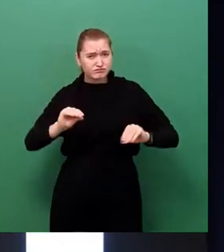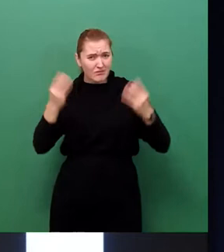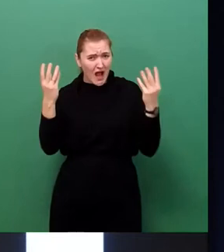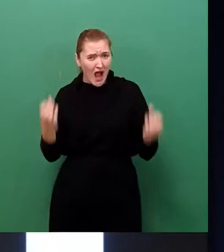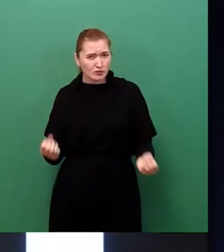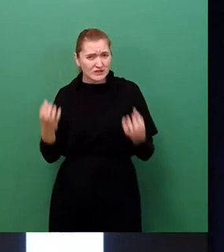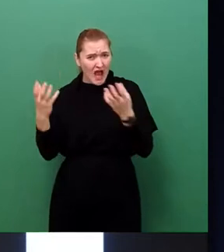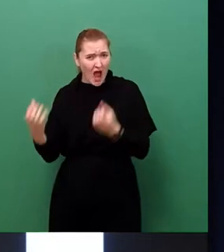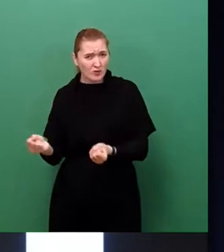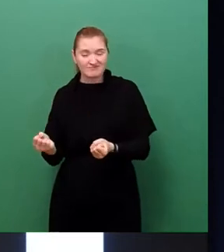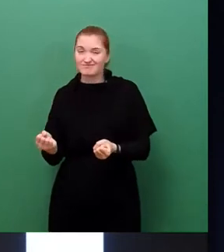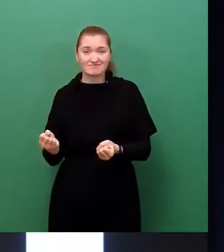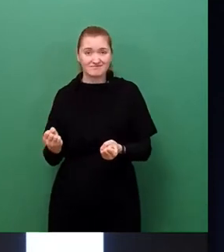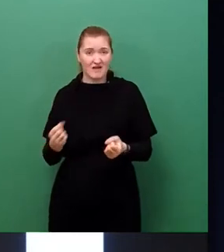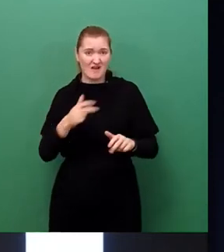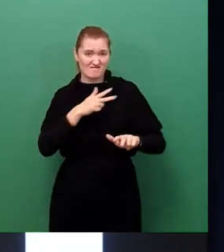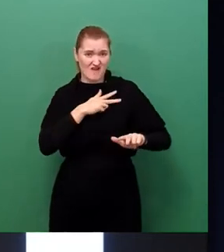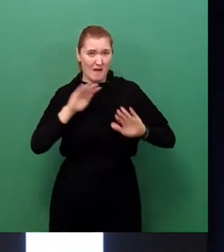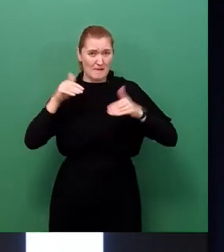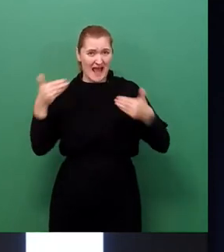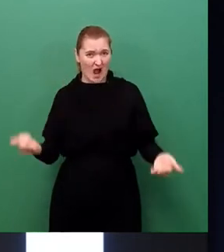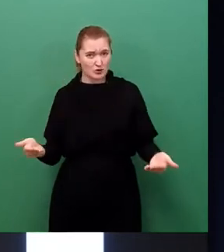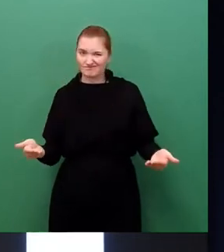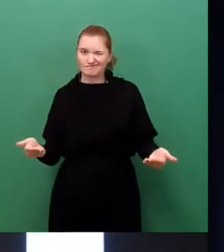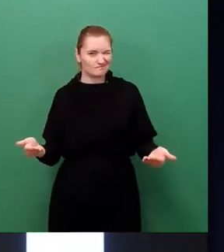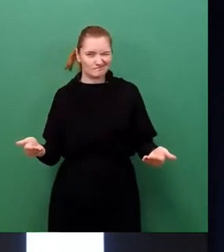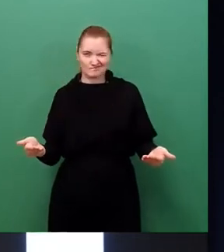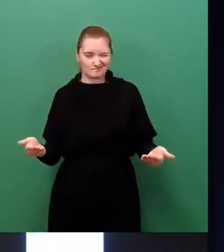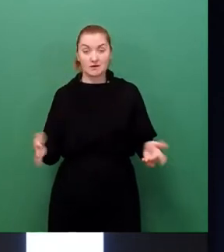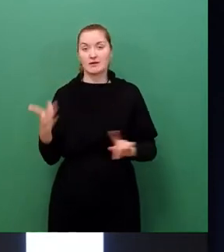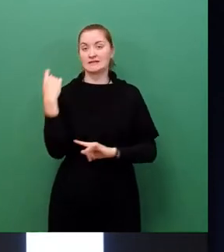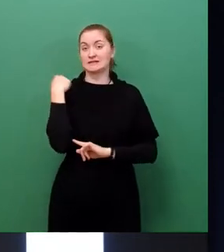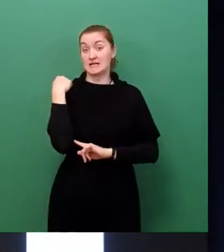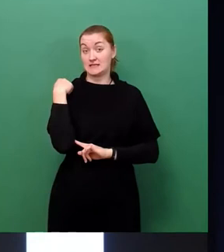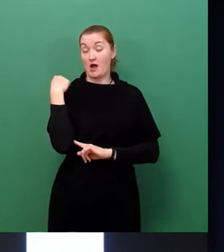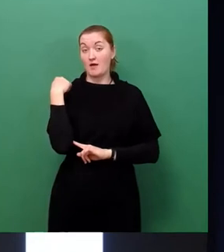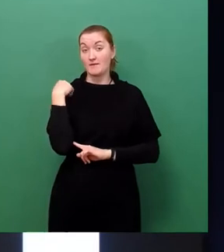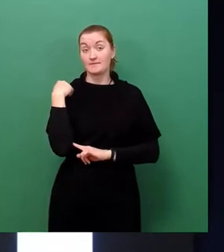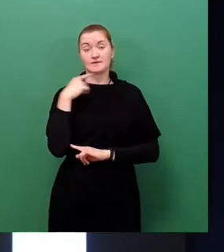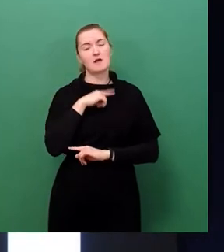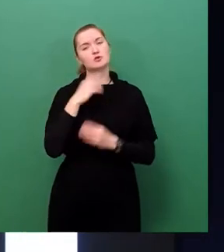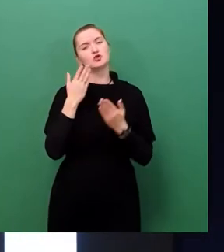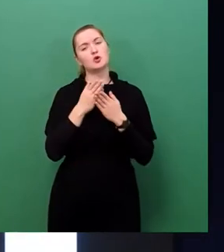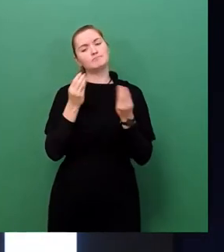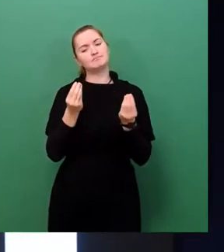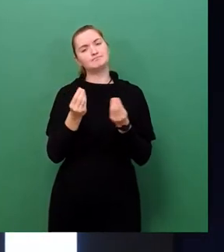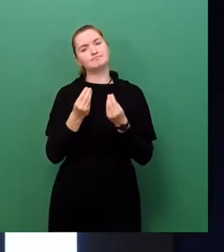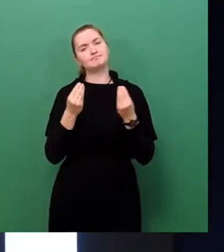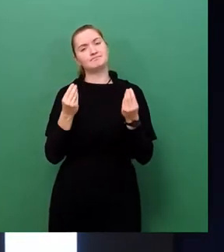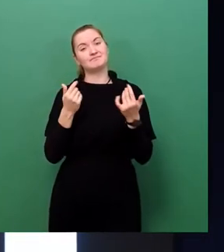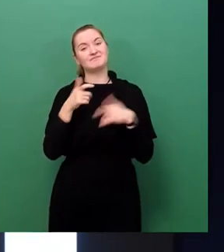kein Blackout. Aber ich habe gerade gestern Gelegenheit gehabt, festzustellen, dass das Interesse an dem Begriff